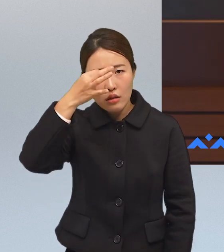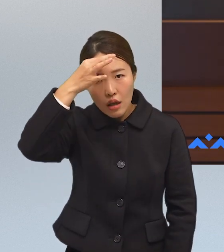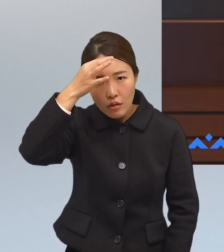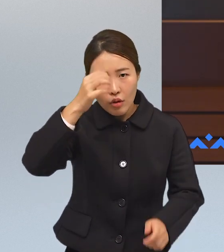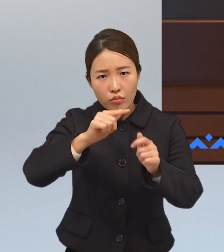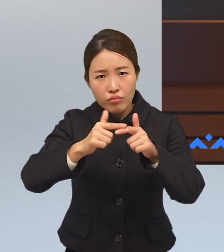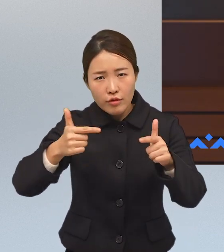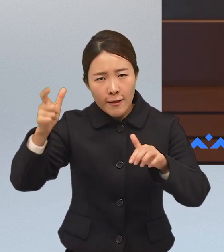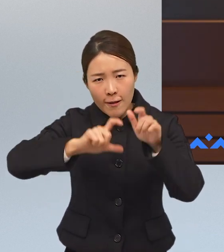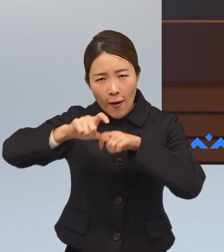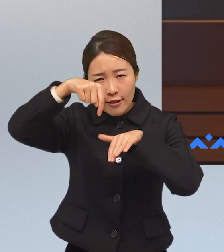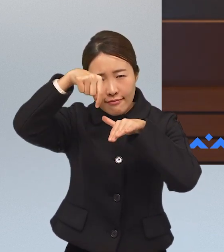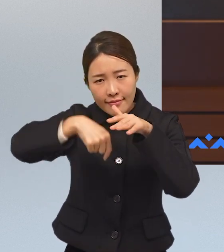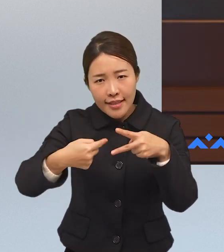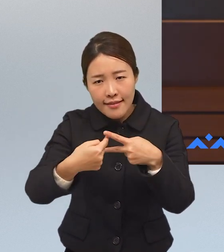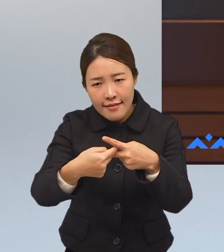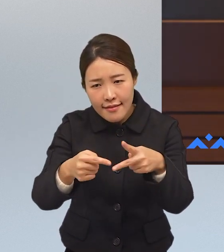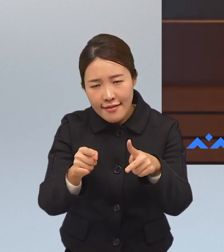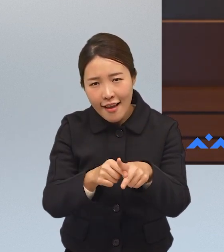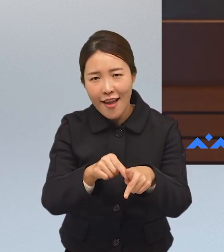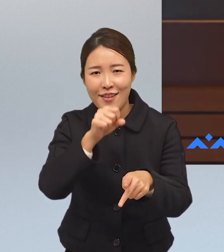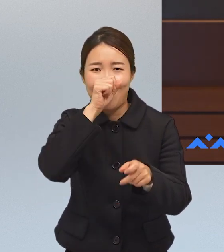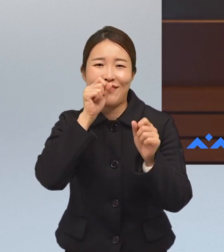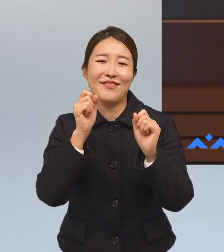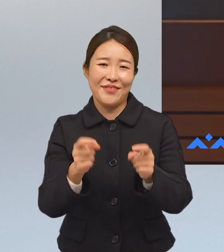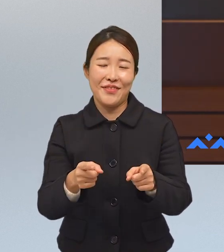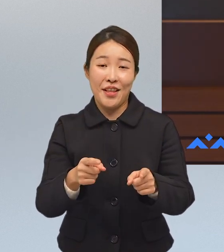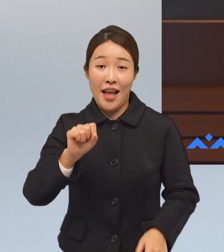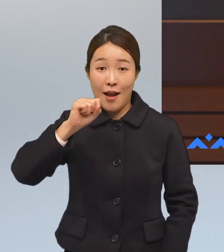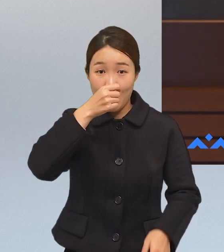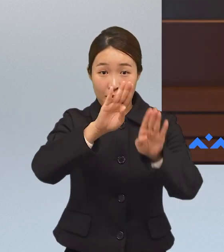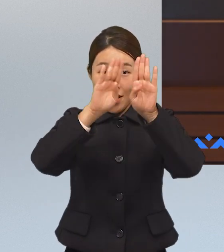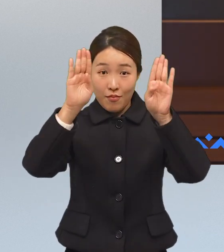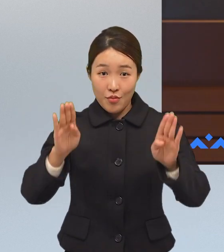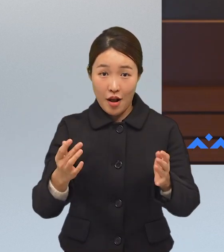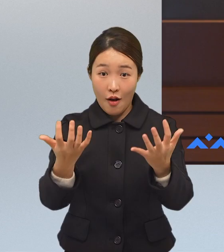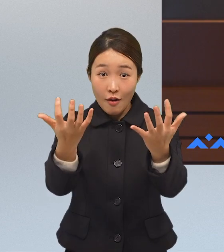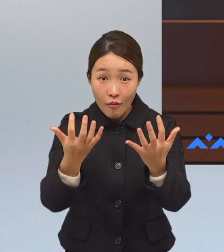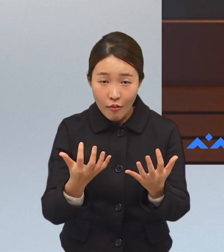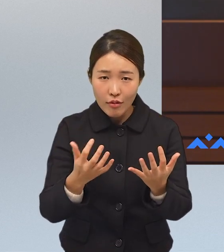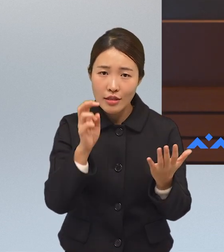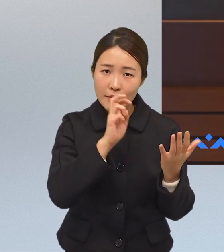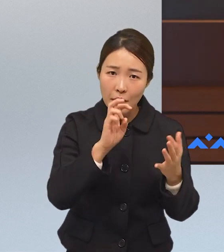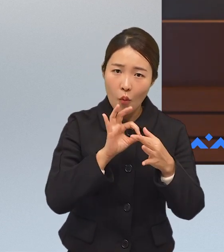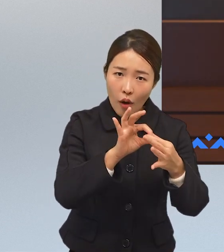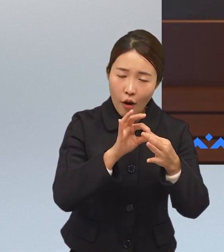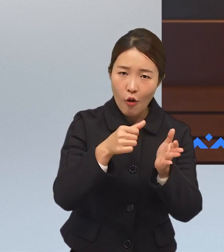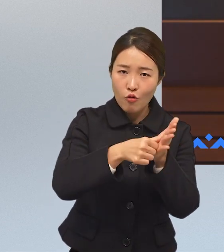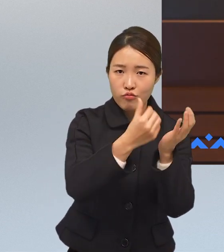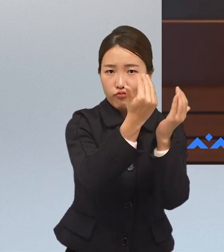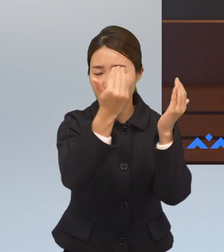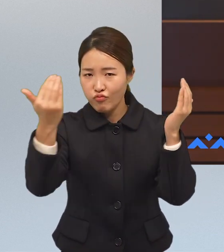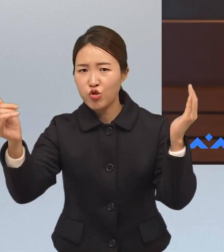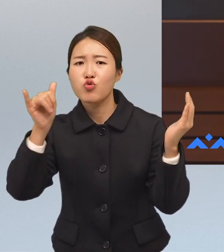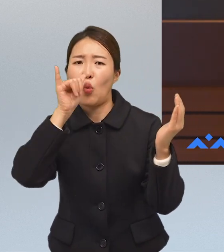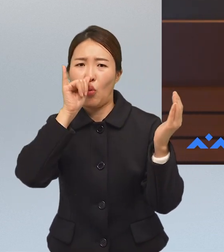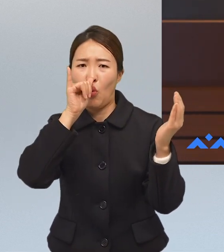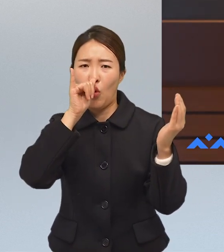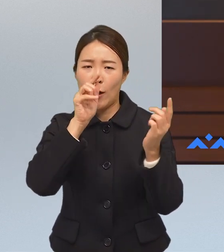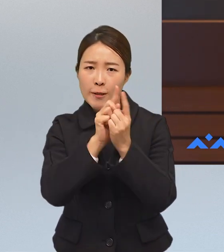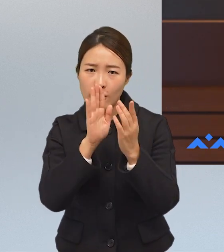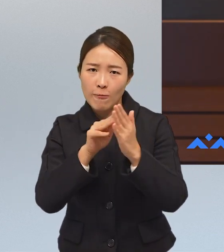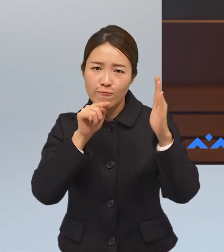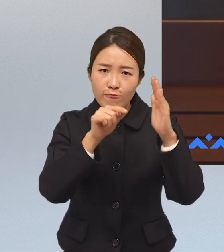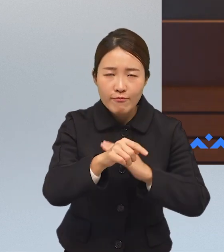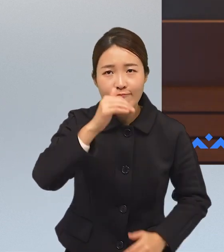예술에 대해 더 깊이 이해하게 되는 계기가 되길 바라며 아프리카 박물관에서 현재 음악과 관련된 유물들을 전시하고